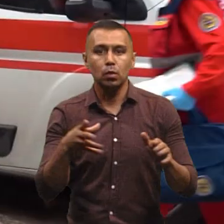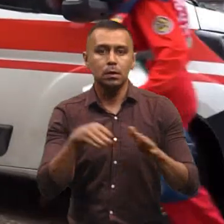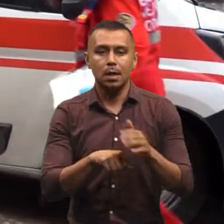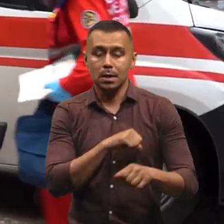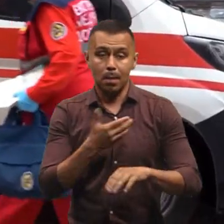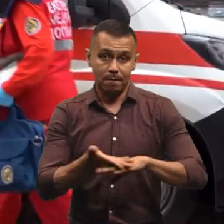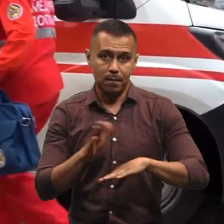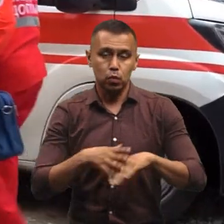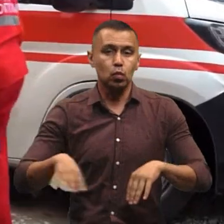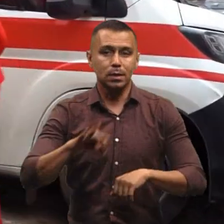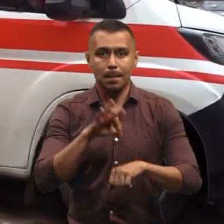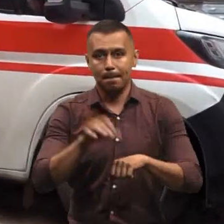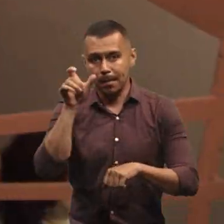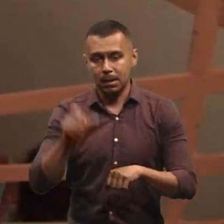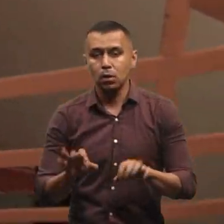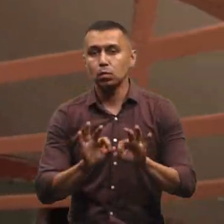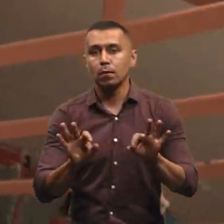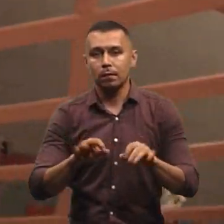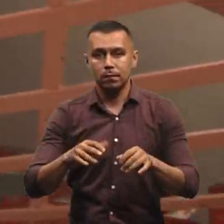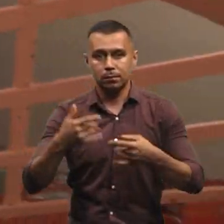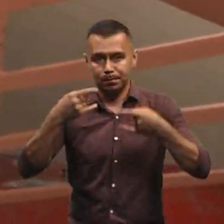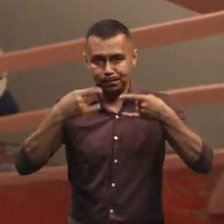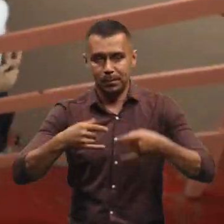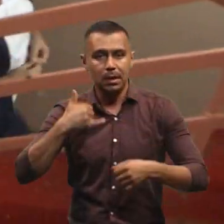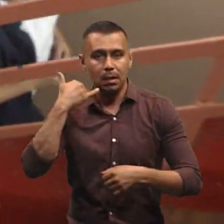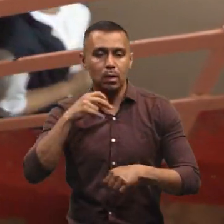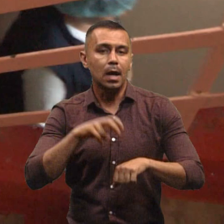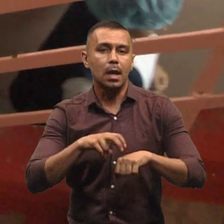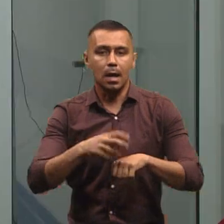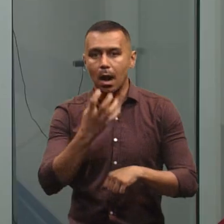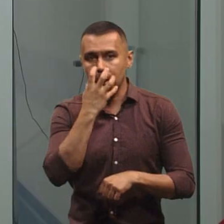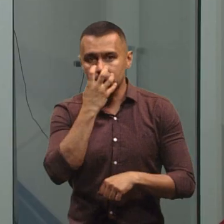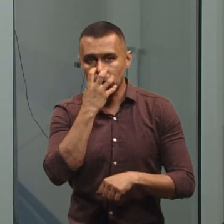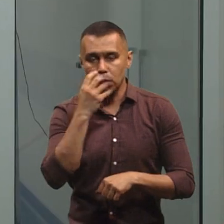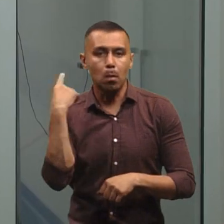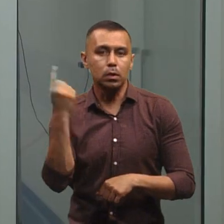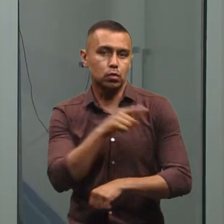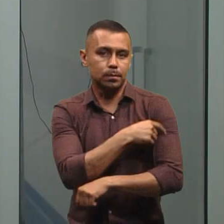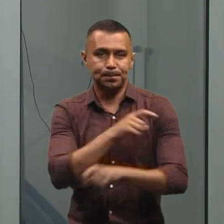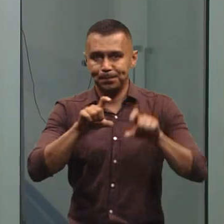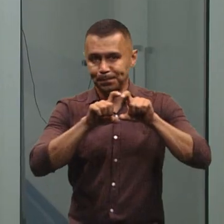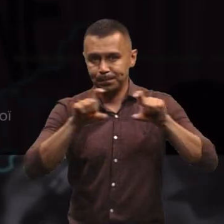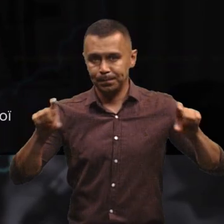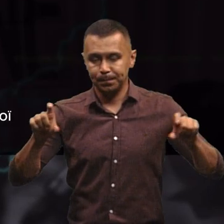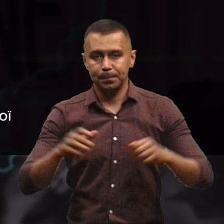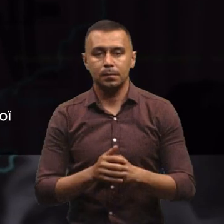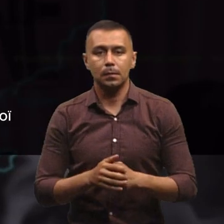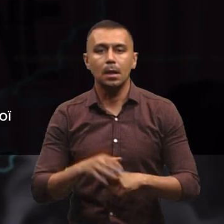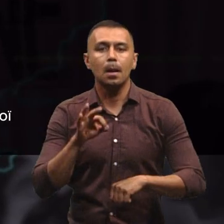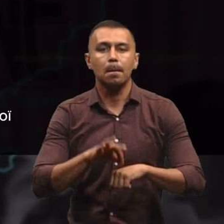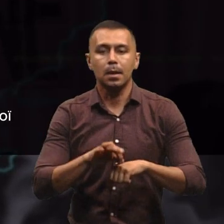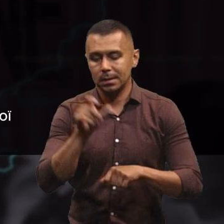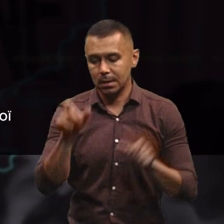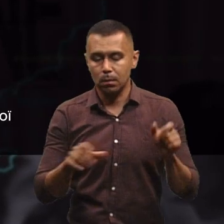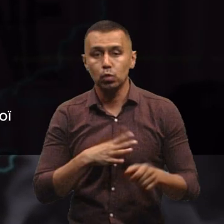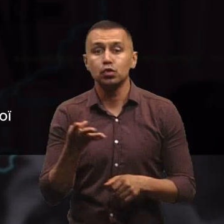найважчих з усіх пацієнт, розповів Суспільному, телефоном лікар-анестезіолог обласної лікарні Костянтин Криньов. Пацієнтів було